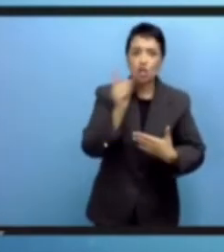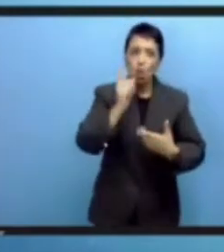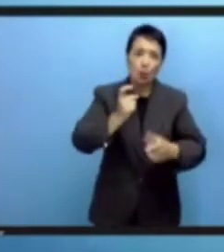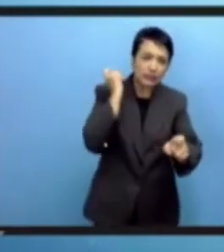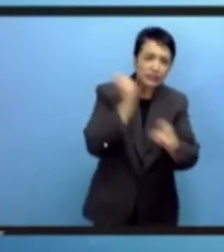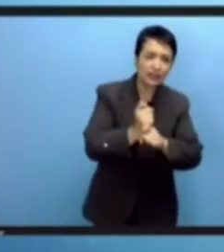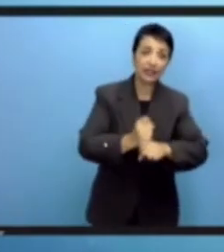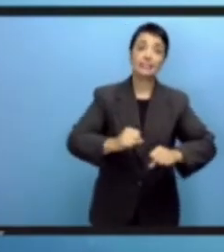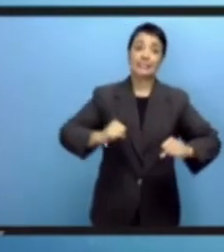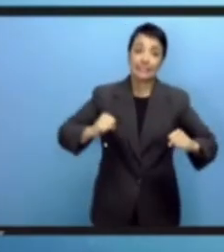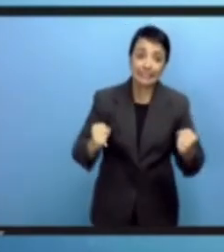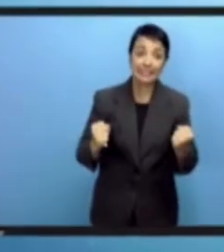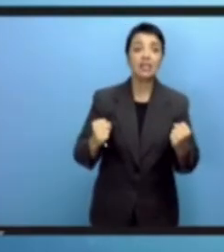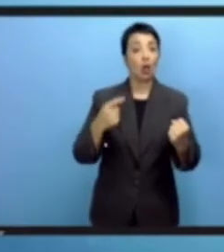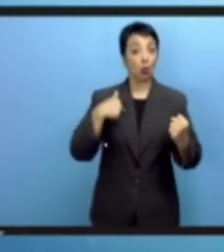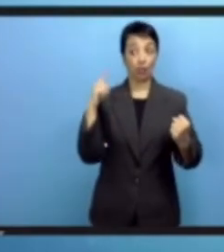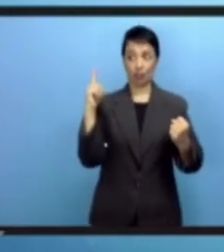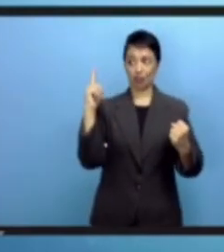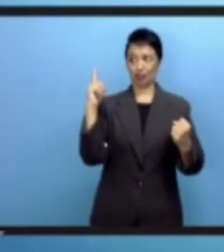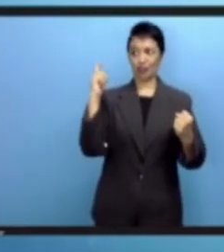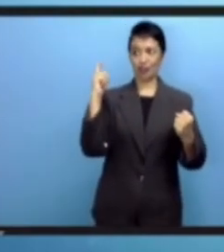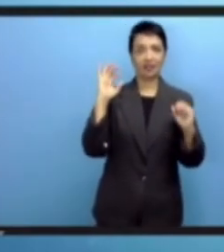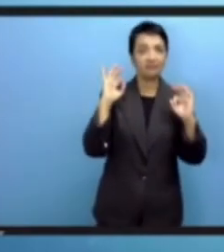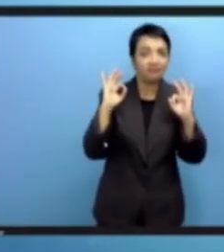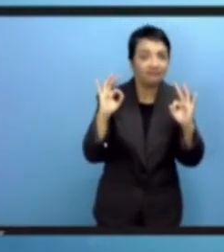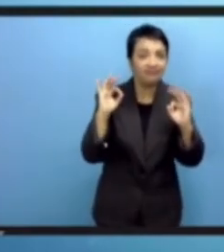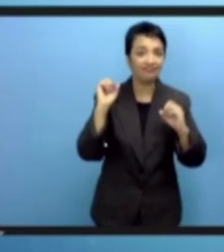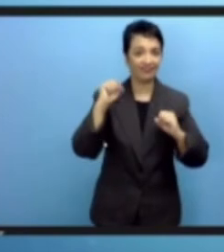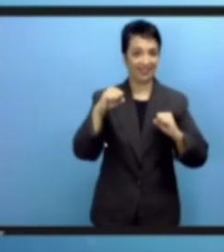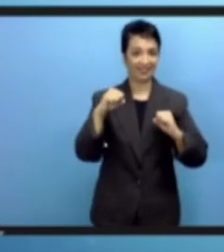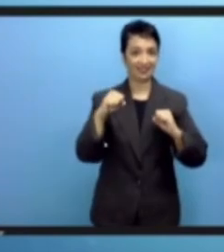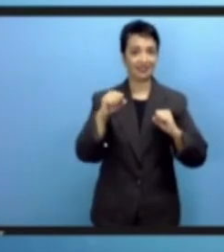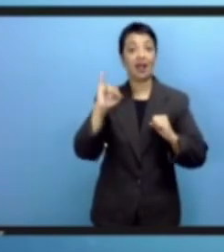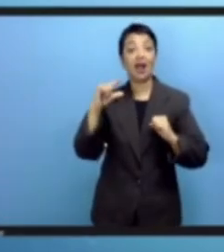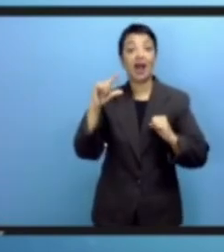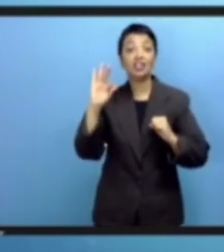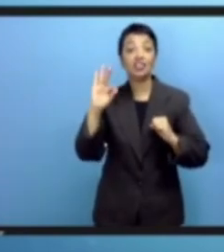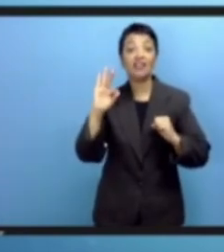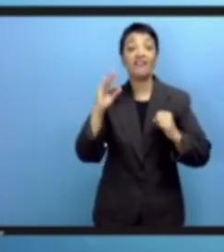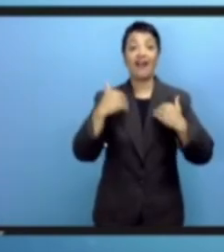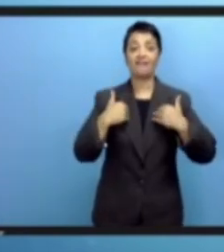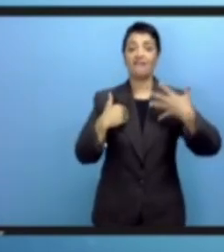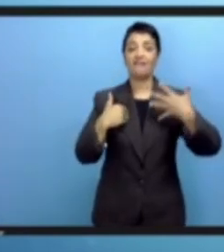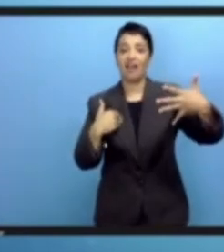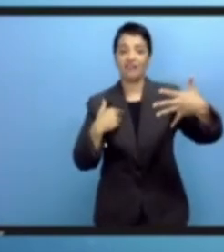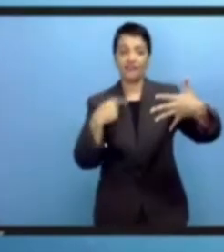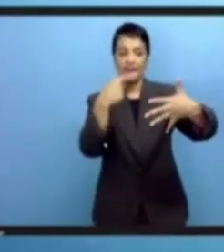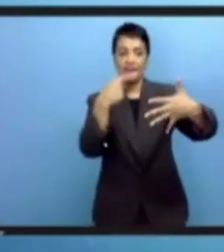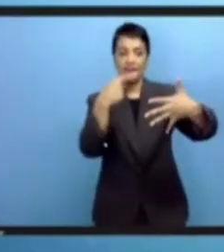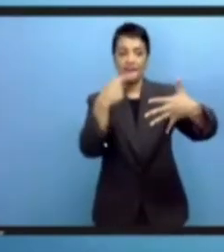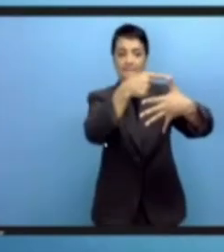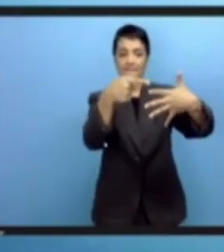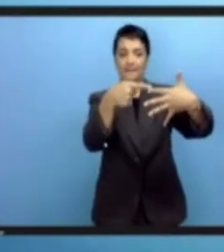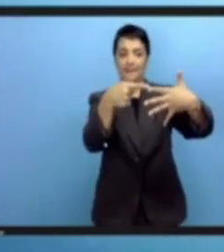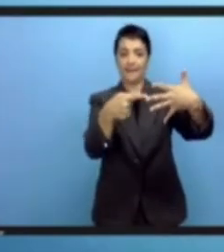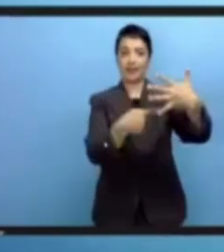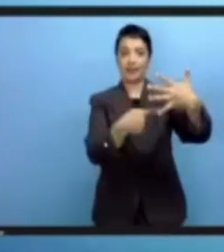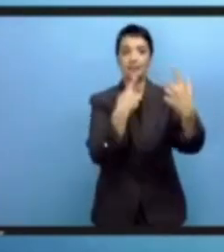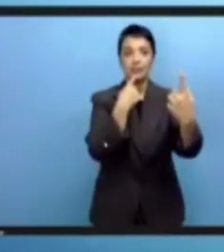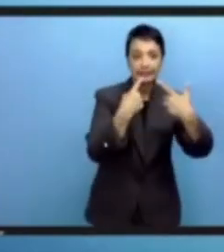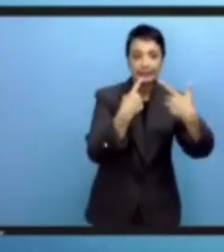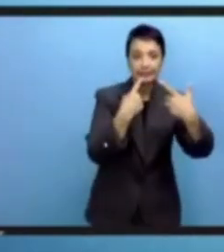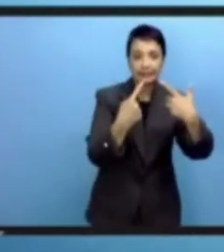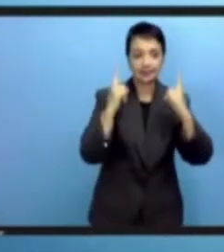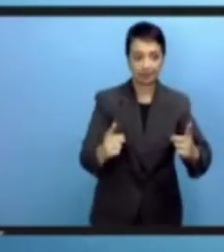والحكومات بل أيضا على صعيد القطاع الخاص والمجتمع الأهلي والجامعات وشبكات التكنولوجيا إنه لعمل